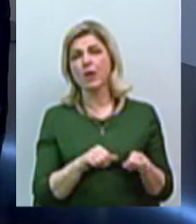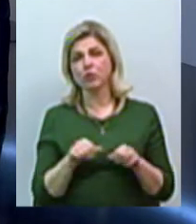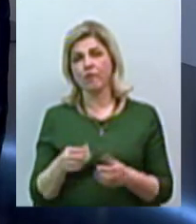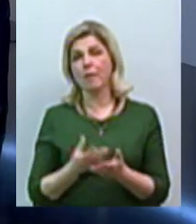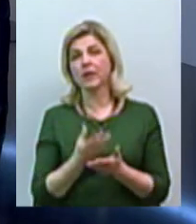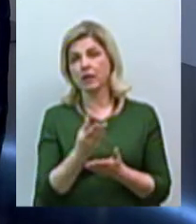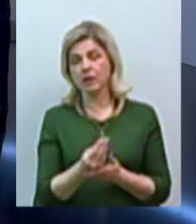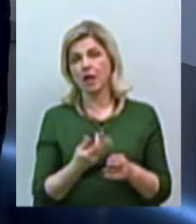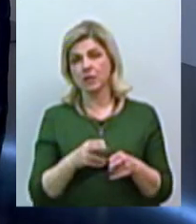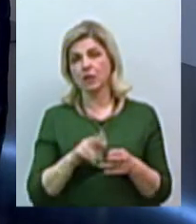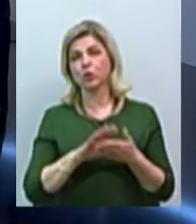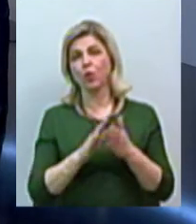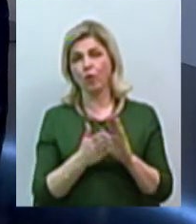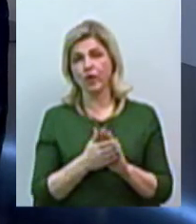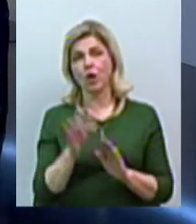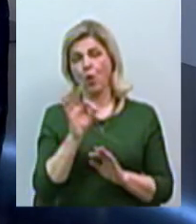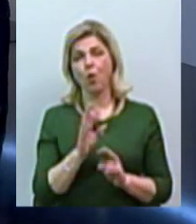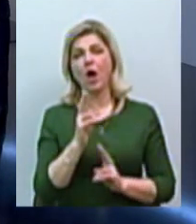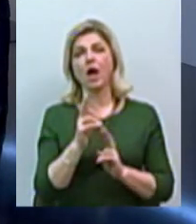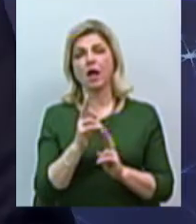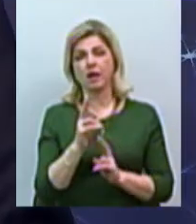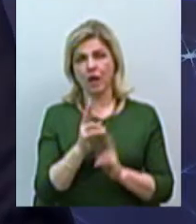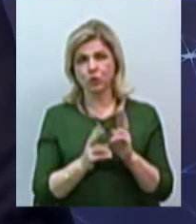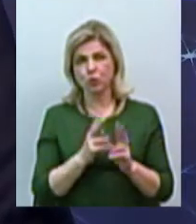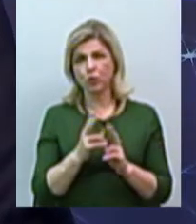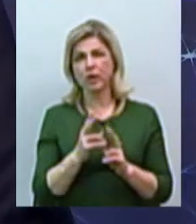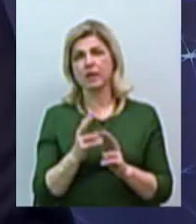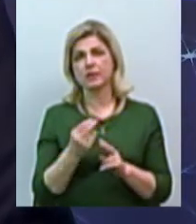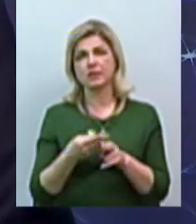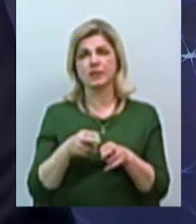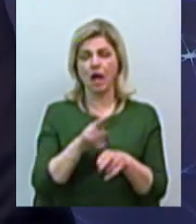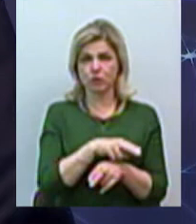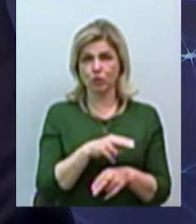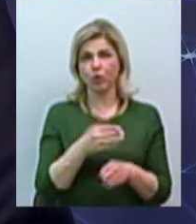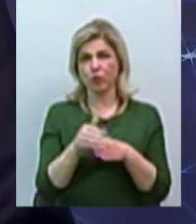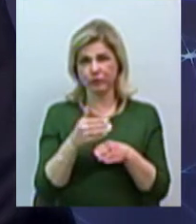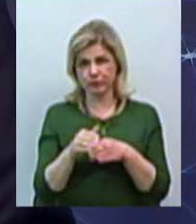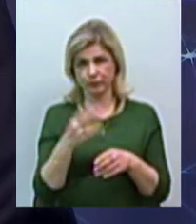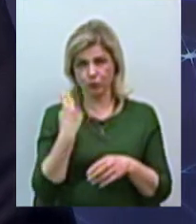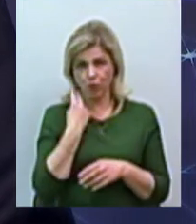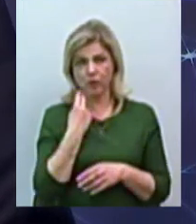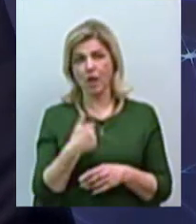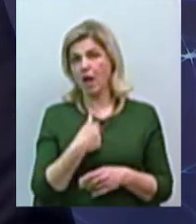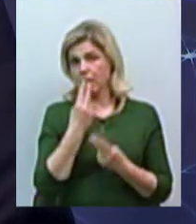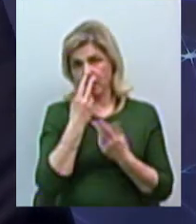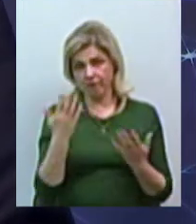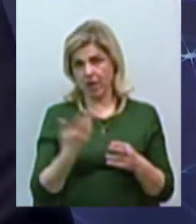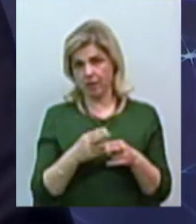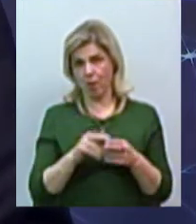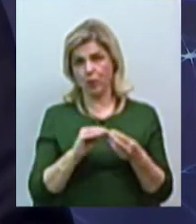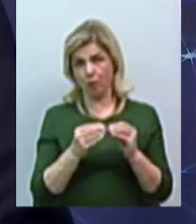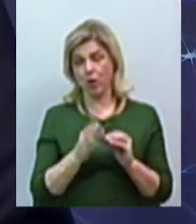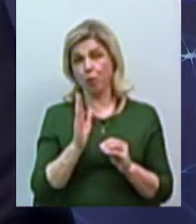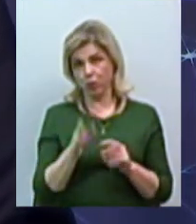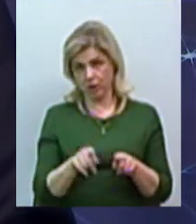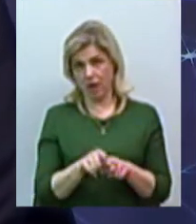І ми ці договори про реструктуризацію підписуємо. І, знову таки, не бачу в цьому проблеми. І будемо то робити,